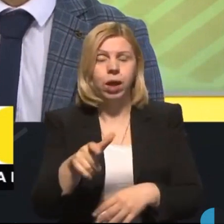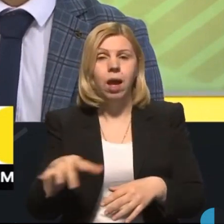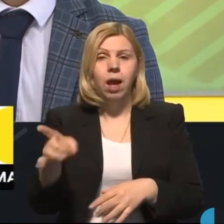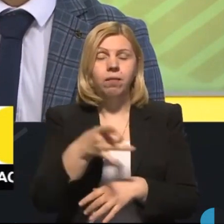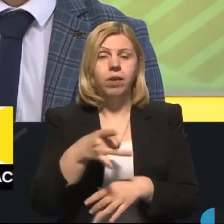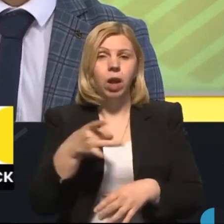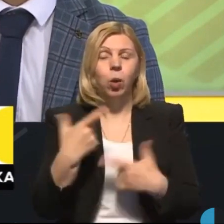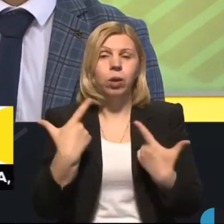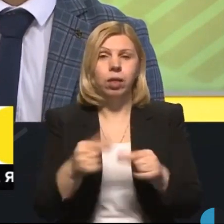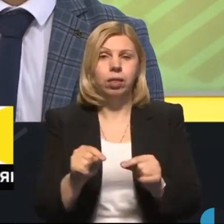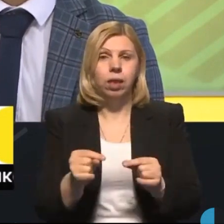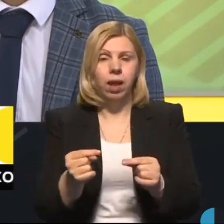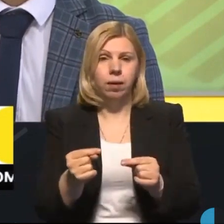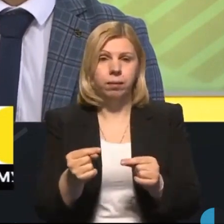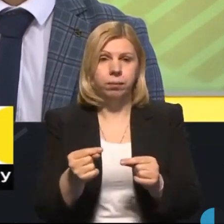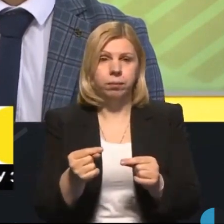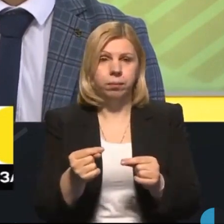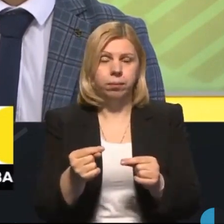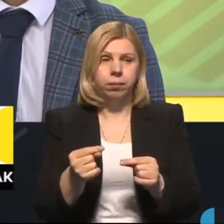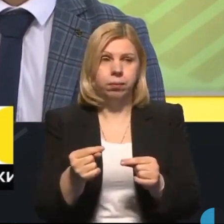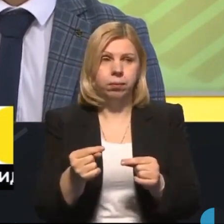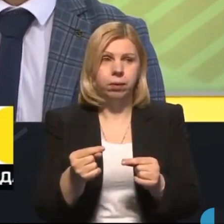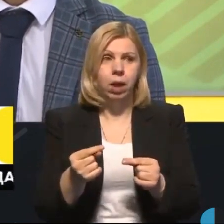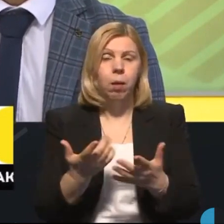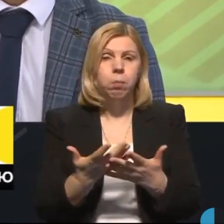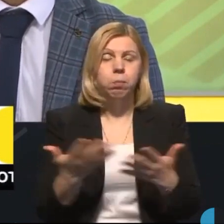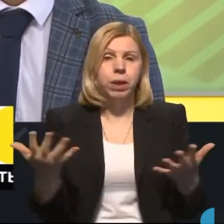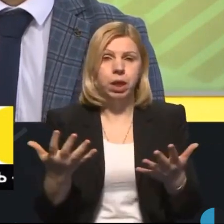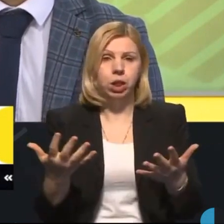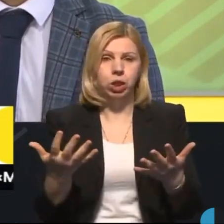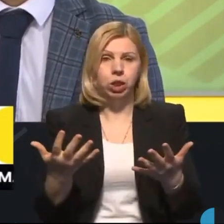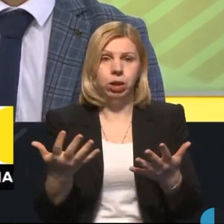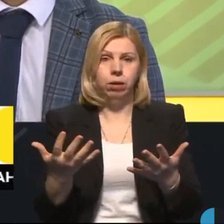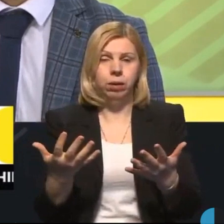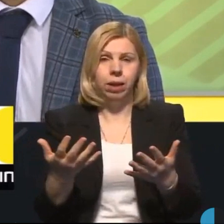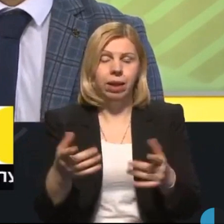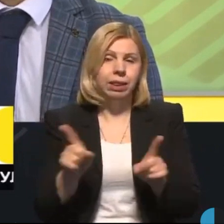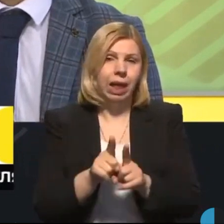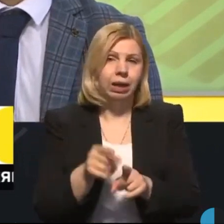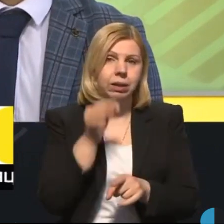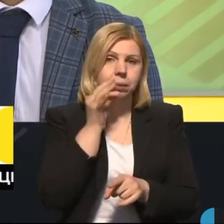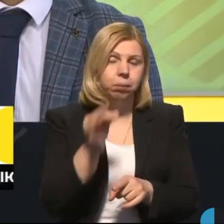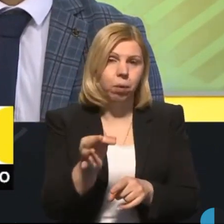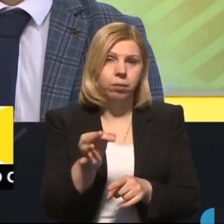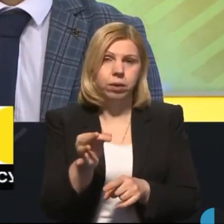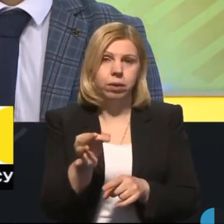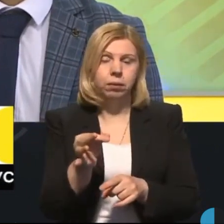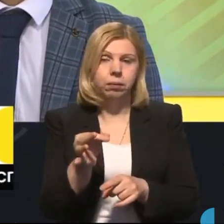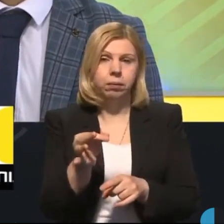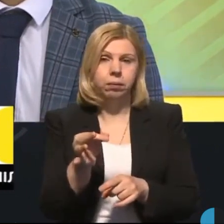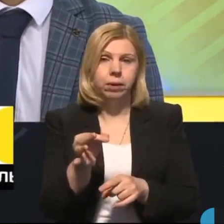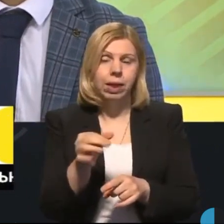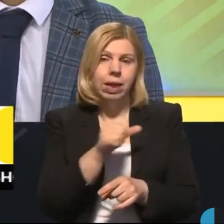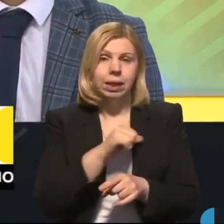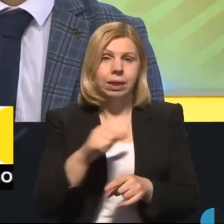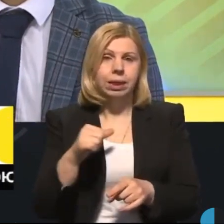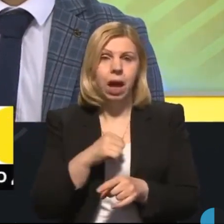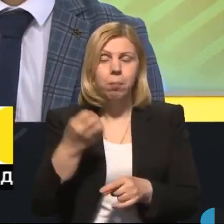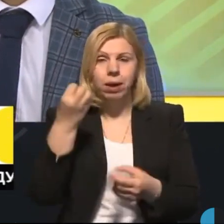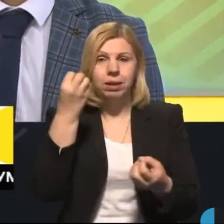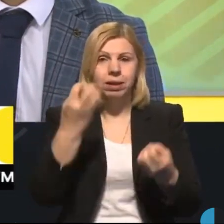регіонах, де більше, так би мовити, саме